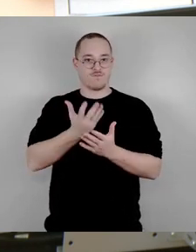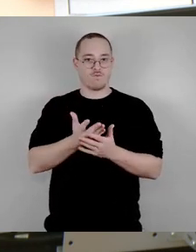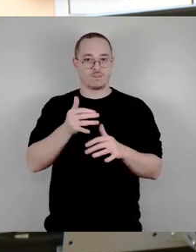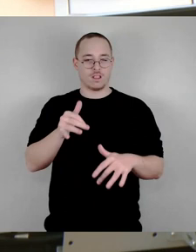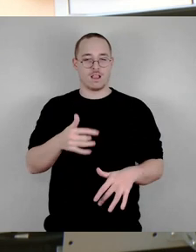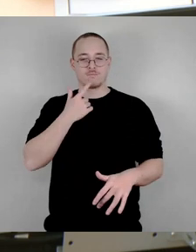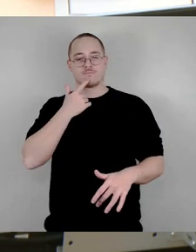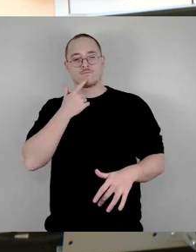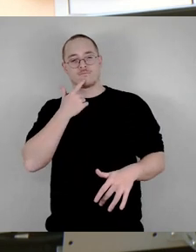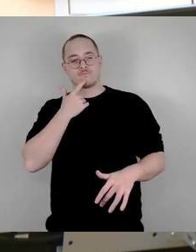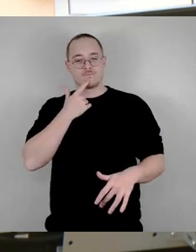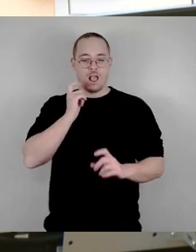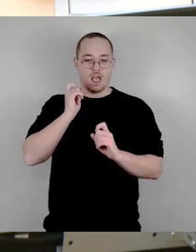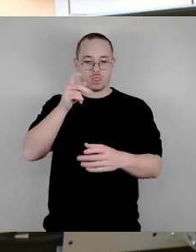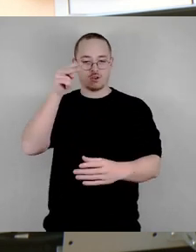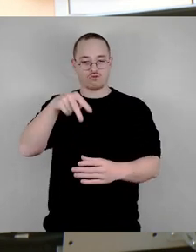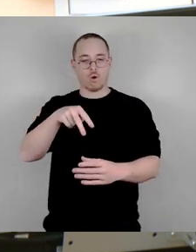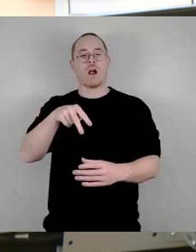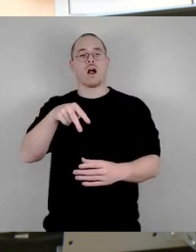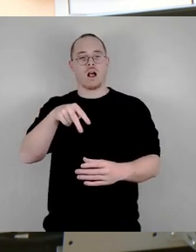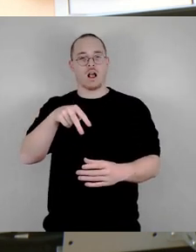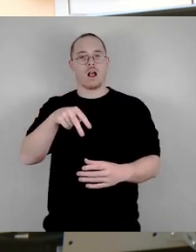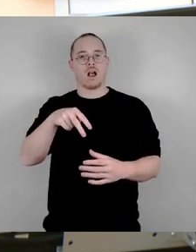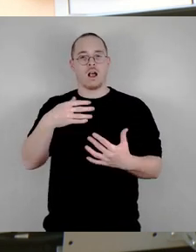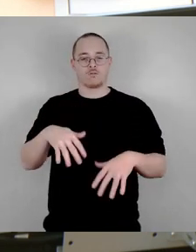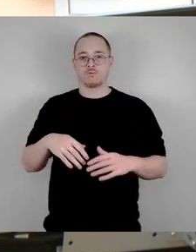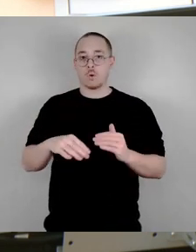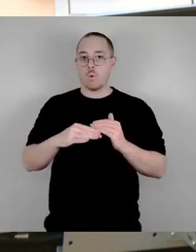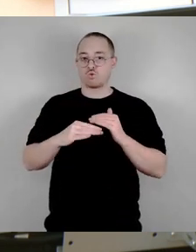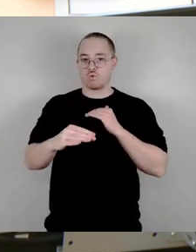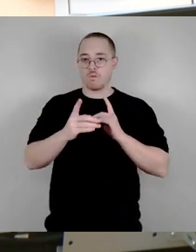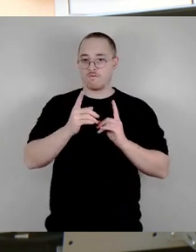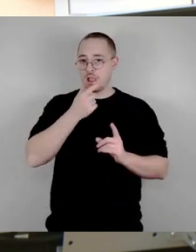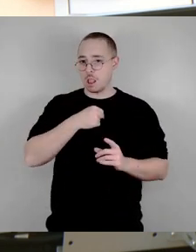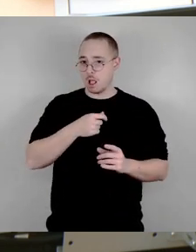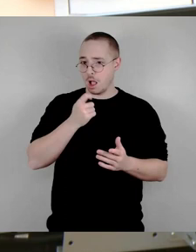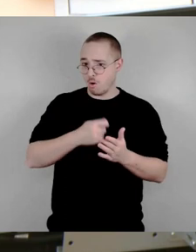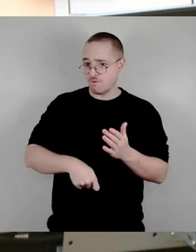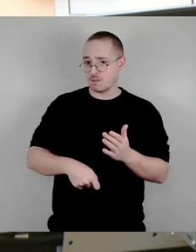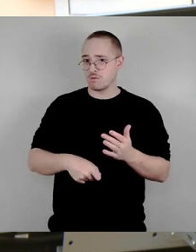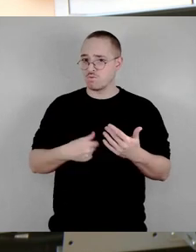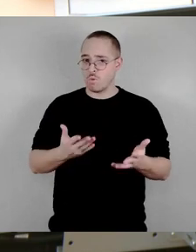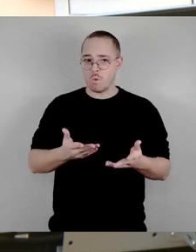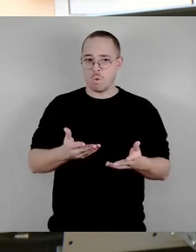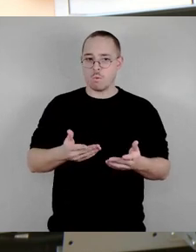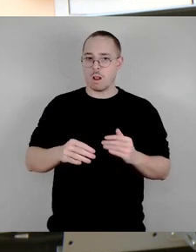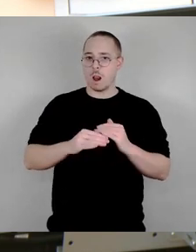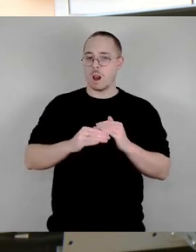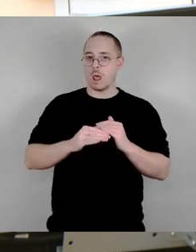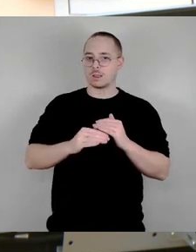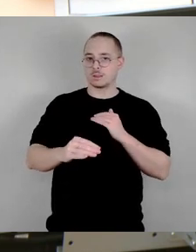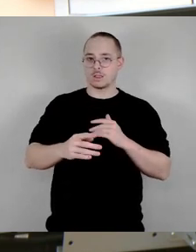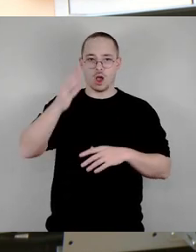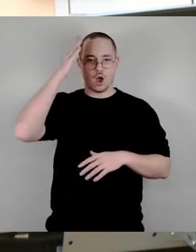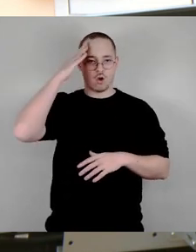fragen, kaufen wir jetzt Grundstücke, um unsere Einflussmöglichkeiten als Landeshauptstadt in dem Bereich zu stärken,